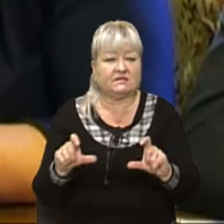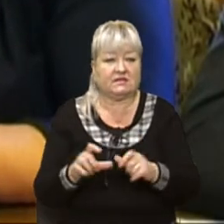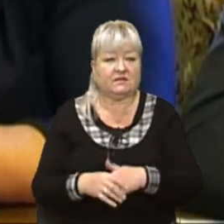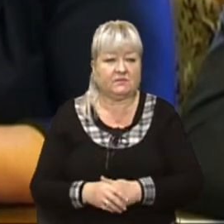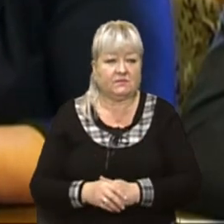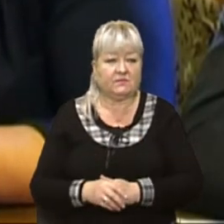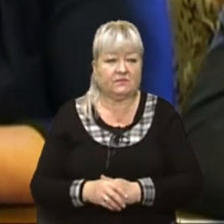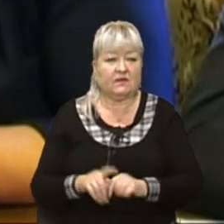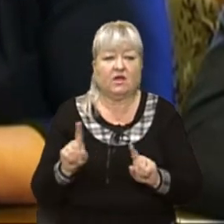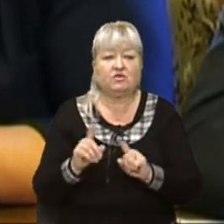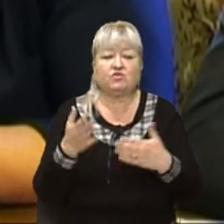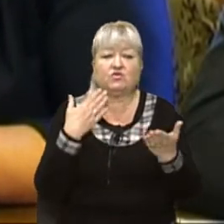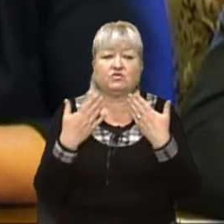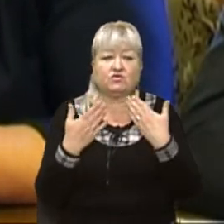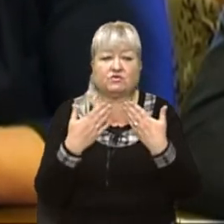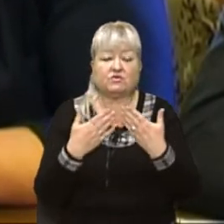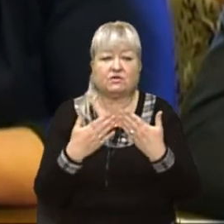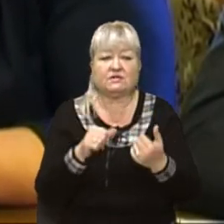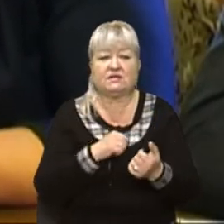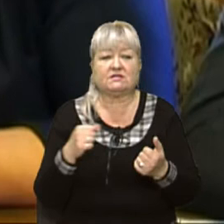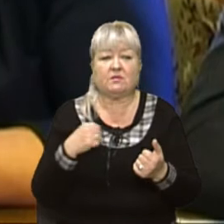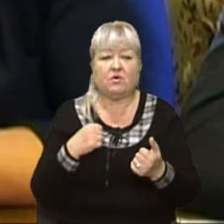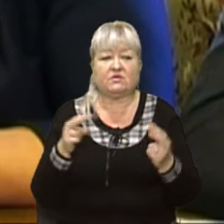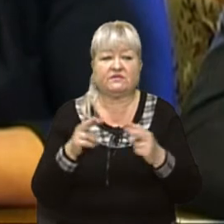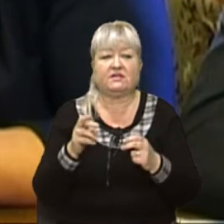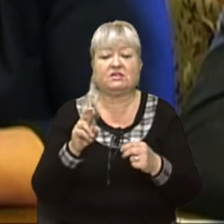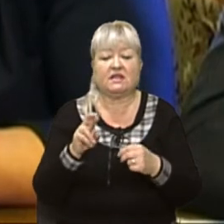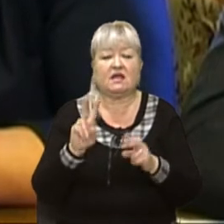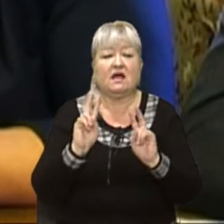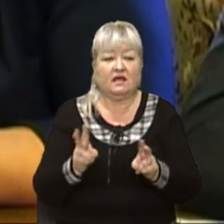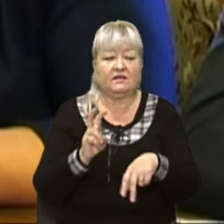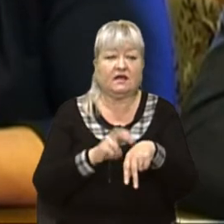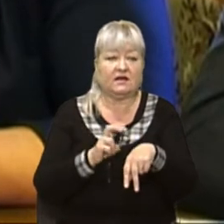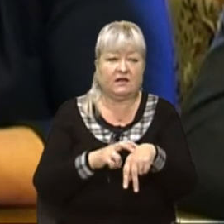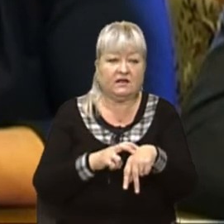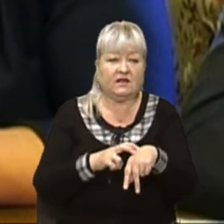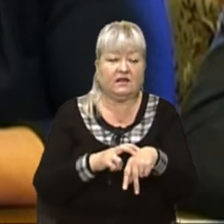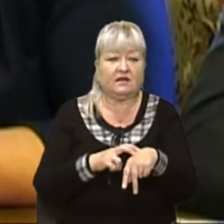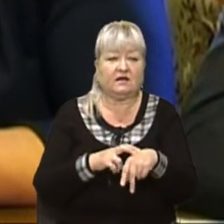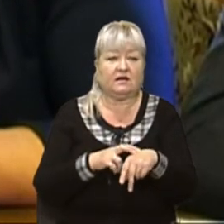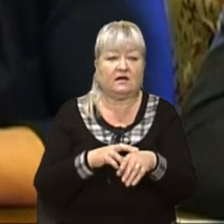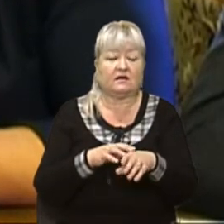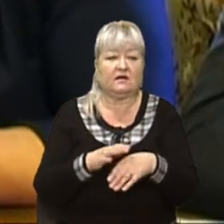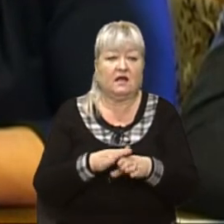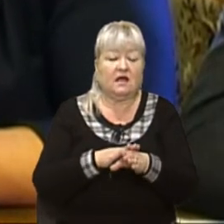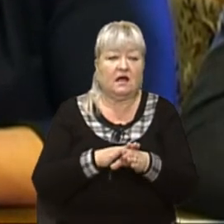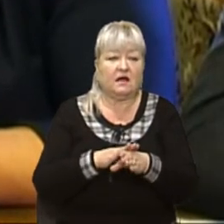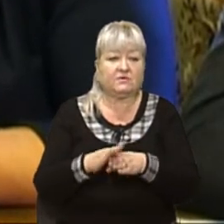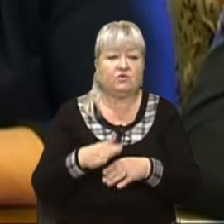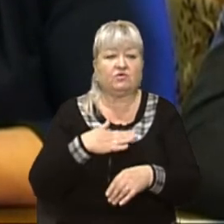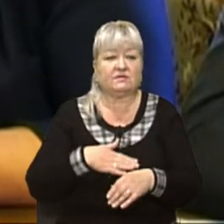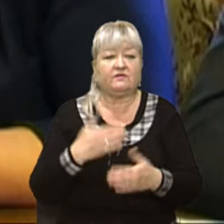діагностики. Що стосується самого освідчення, то я, як лікар, який працював в районній лікарні, абсолютно запевняю вас, в міській районній лікарні,